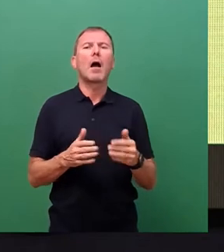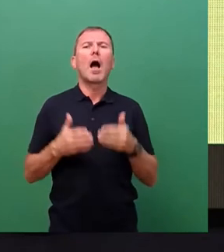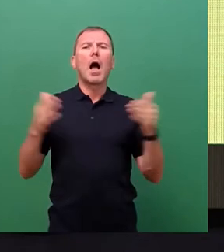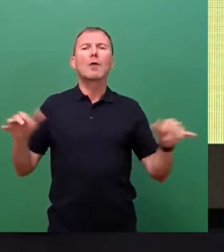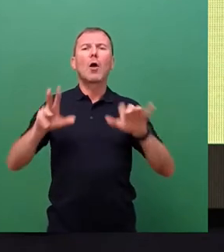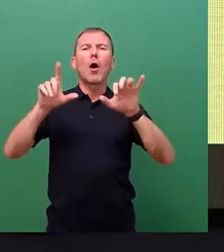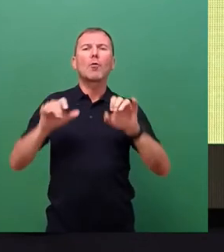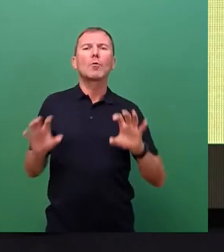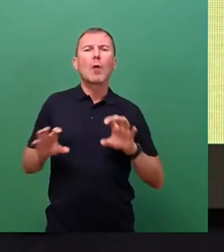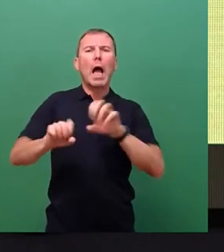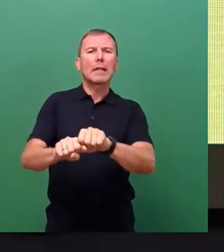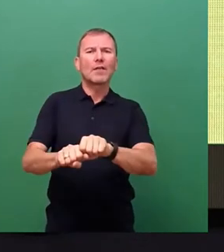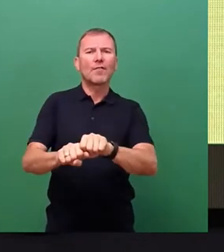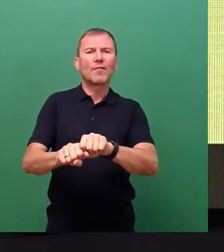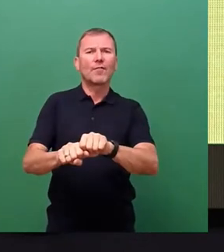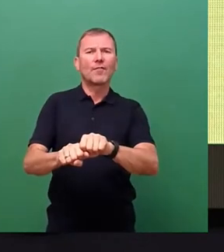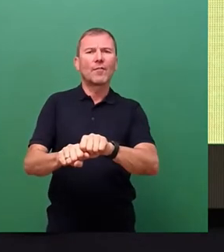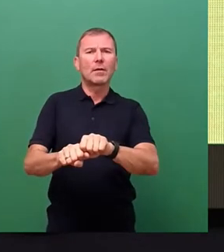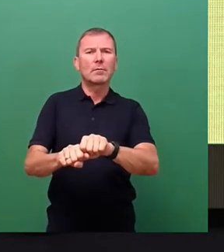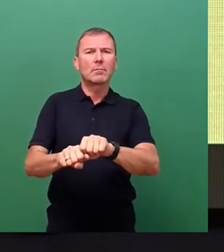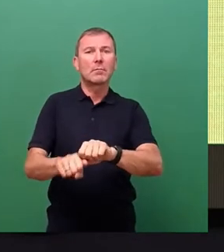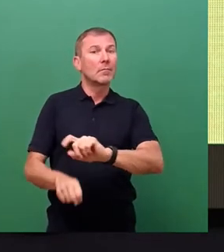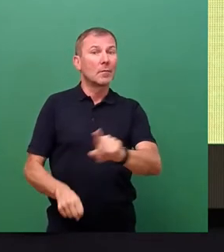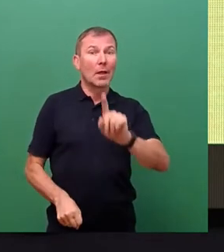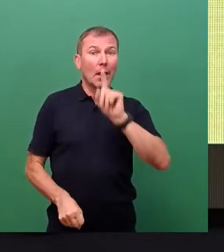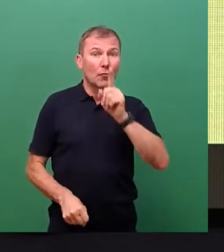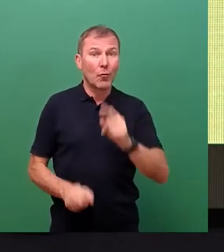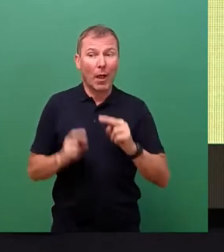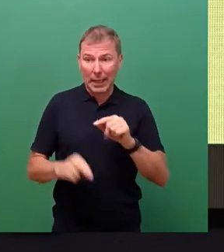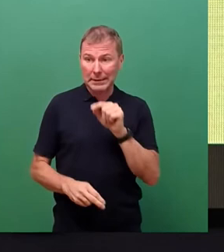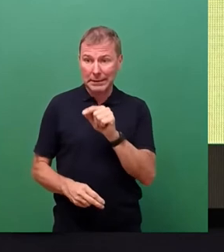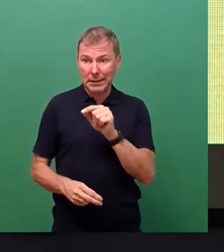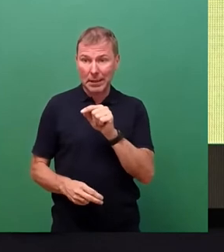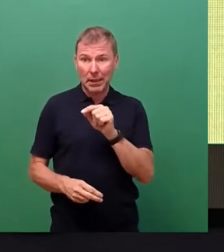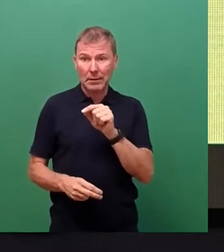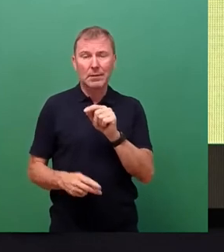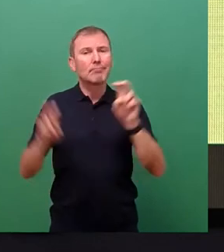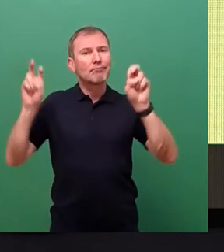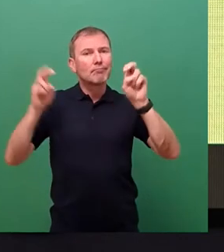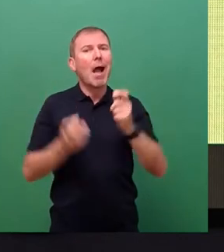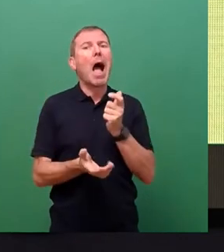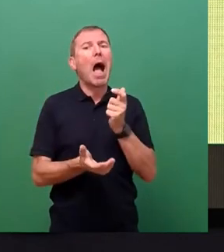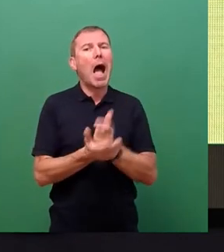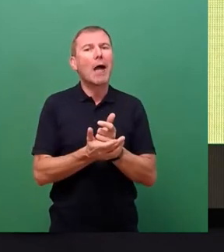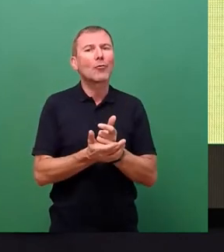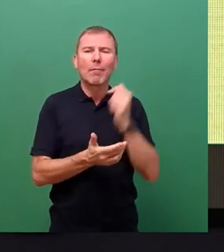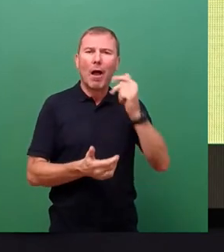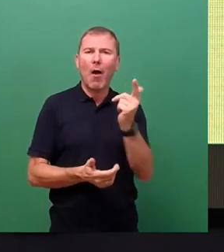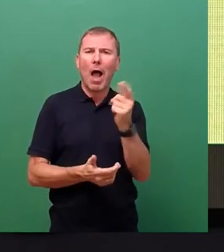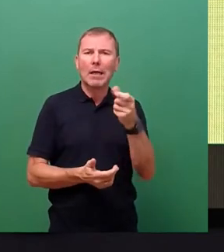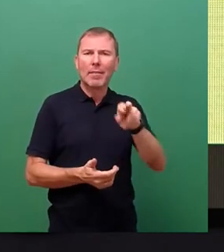Frage, nicht nur die Sicherheit, also die Härtung, wie Frau Dr. Kattner es gesagt hatte, der